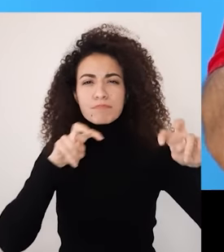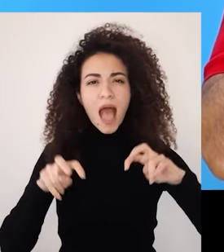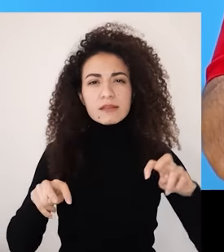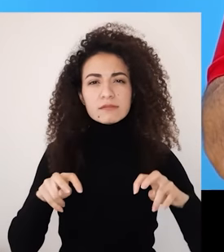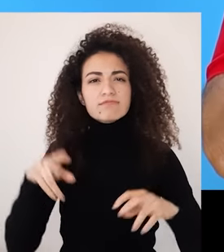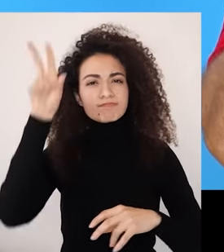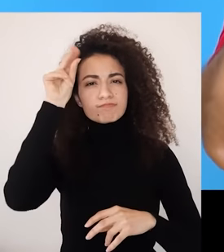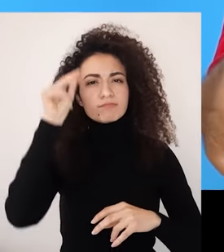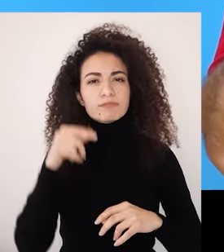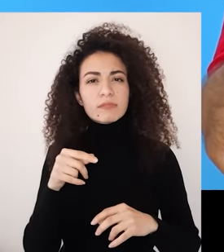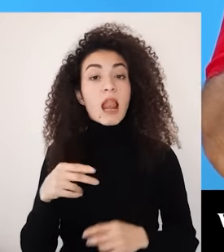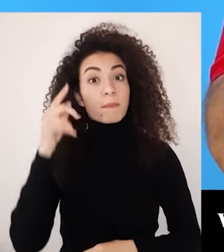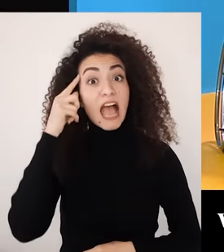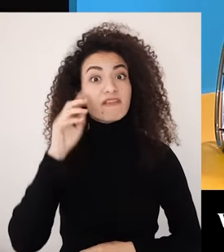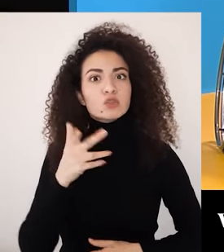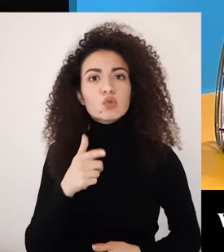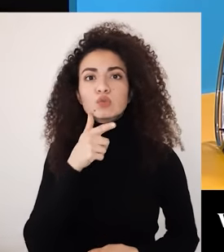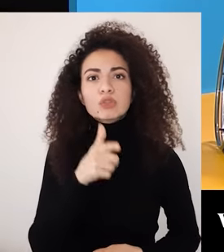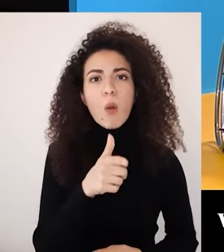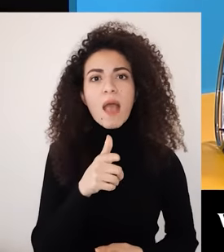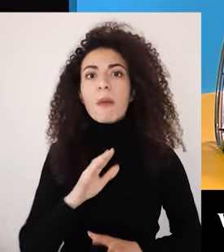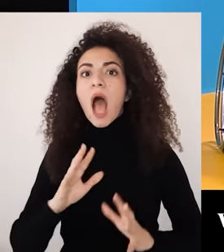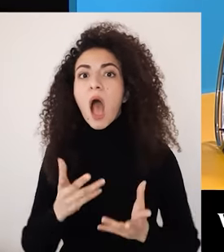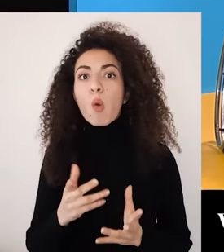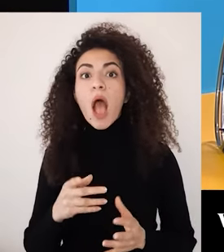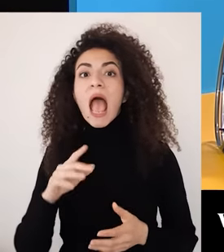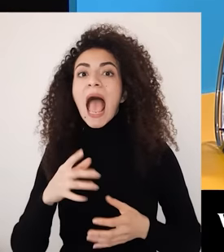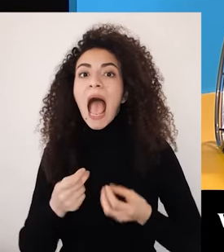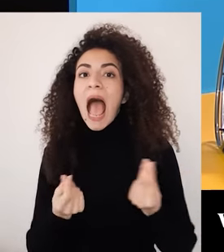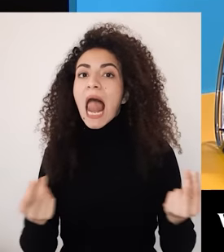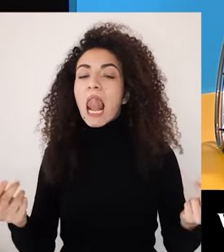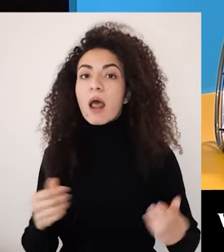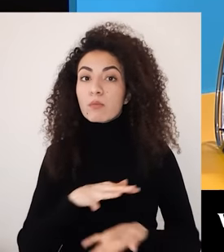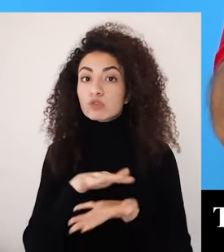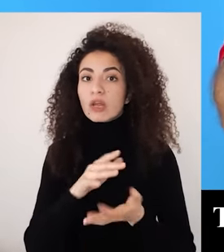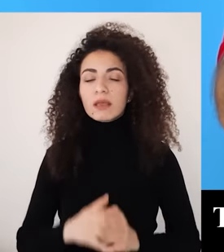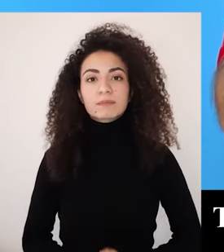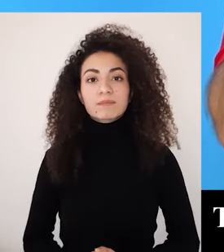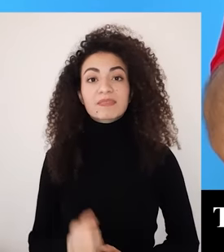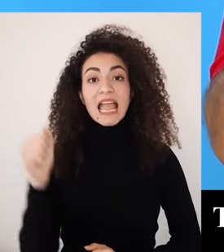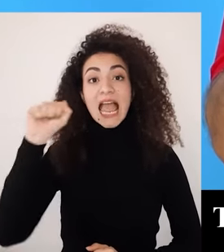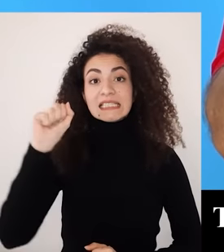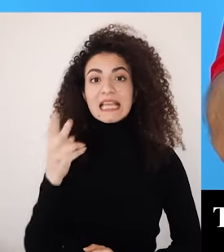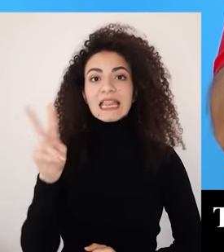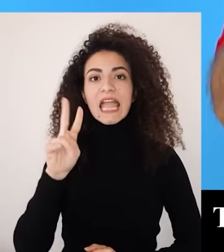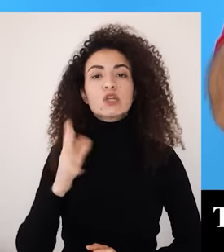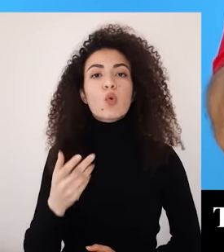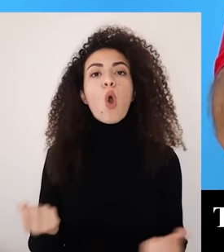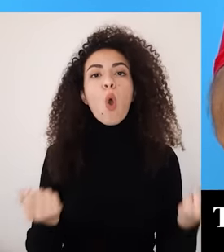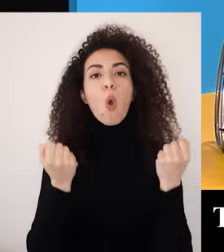عم بتنبشي عنه هل قمت بقراءة أو بحث سمح لك بإيجاد إيجابات أم عناصر حلول الحرف الثاني S